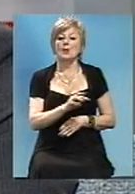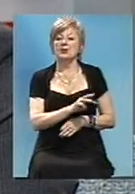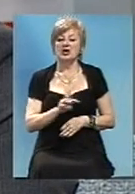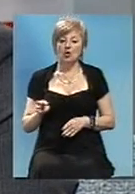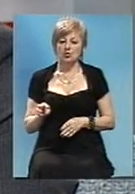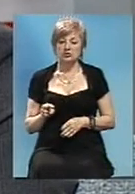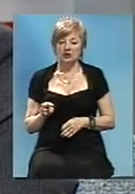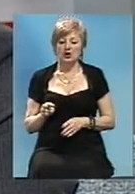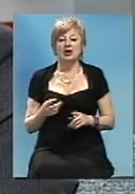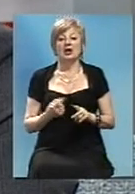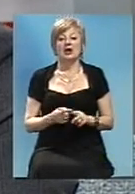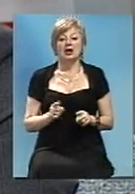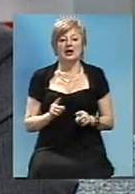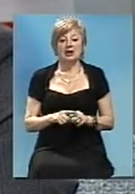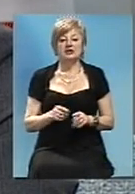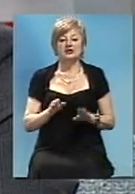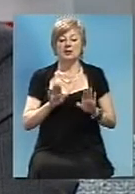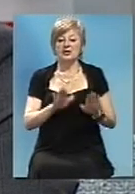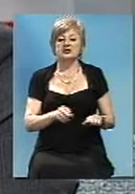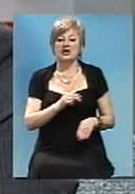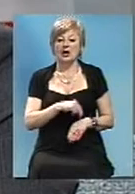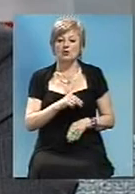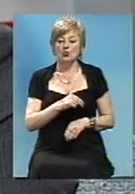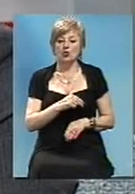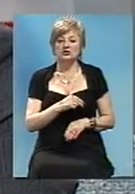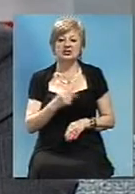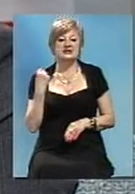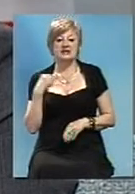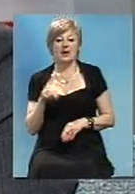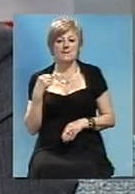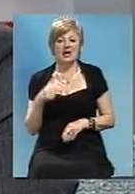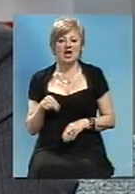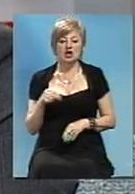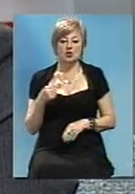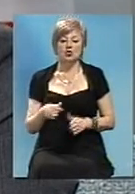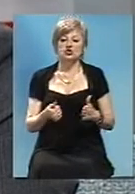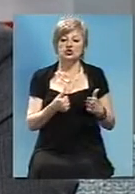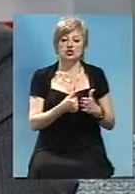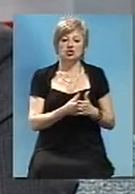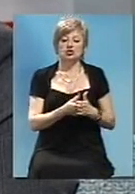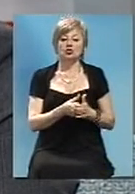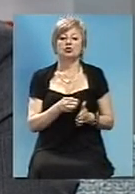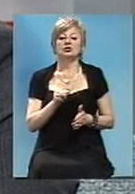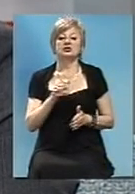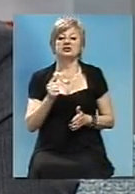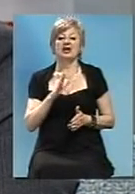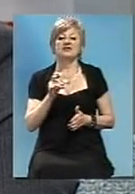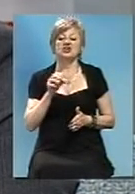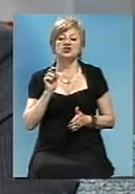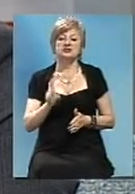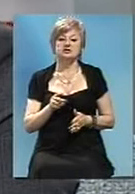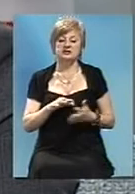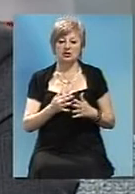Це участки дороги от Запорож'я до Таврийський село і